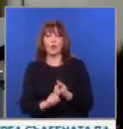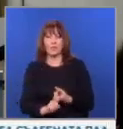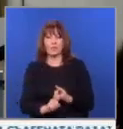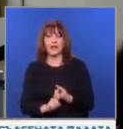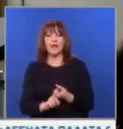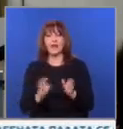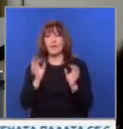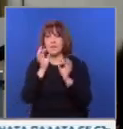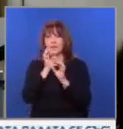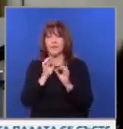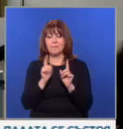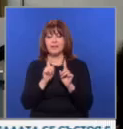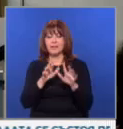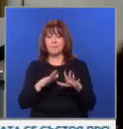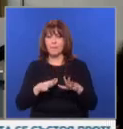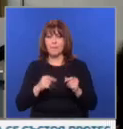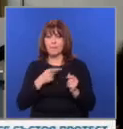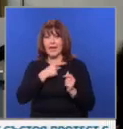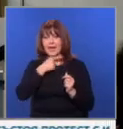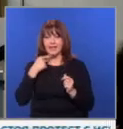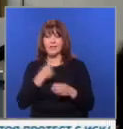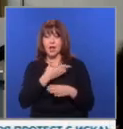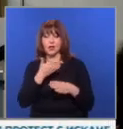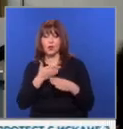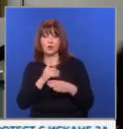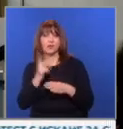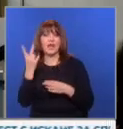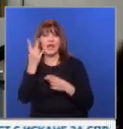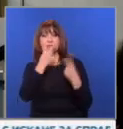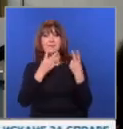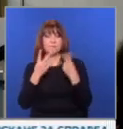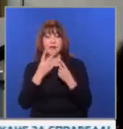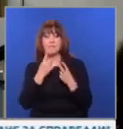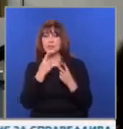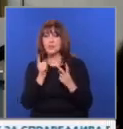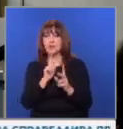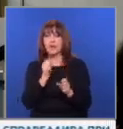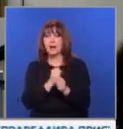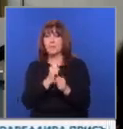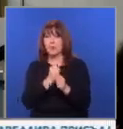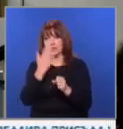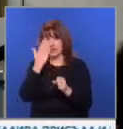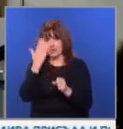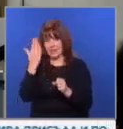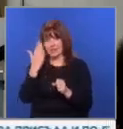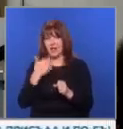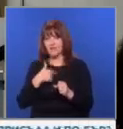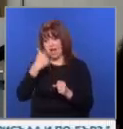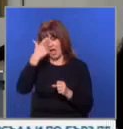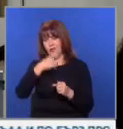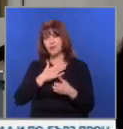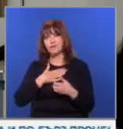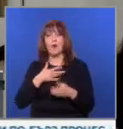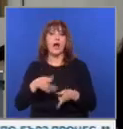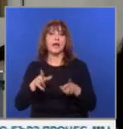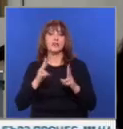Така че няма да поемаме непремерен риск, докато не разберем защо оборудването не работи коректно. Това беше лично мое решение,